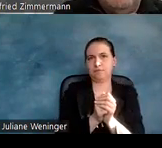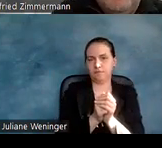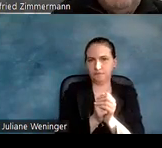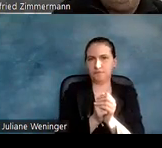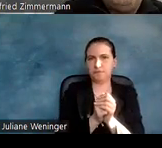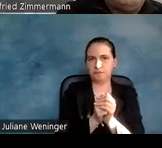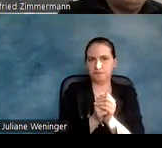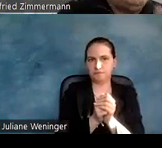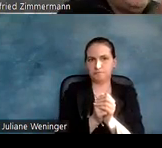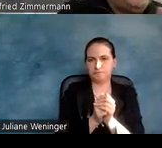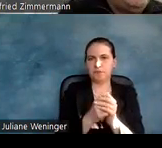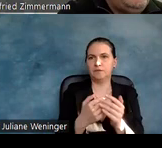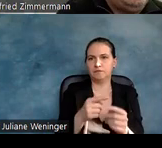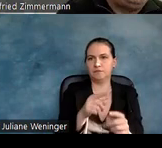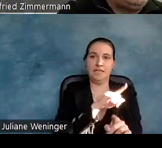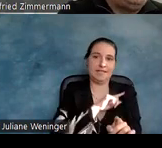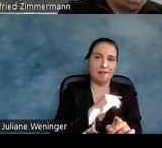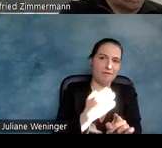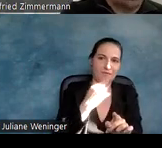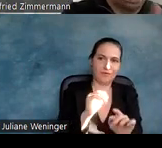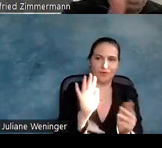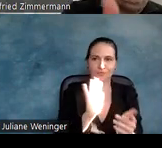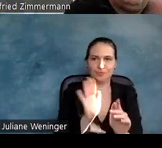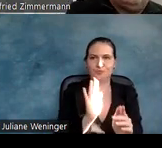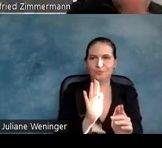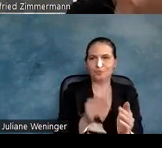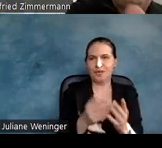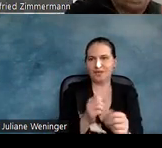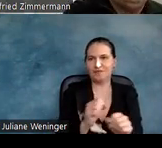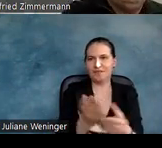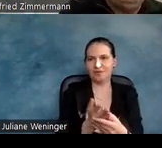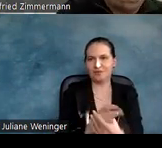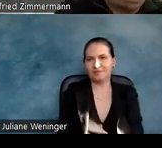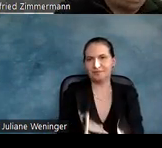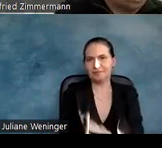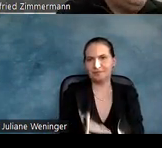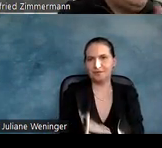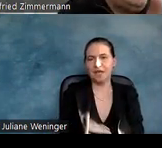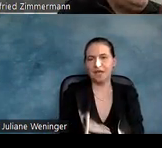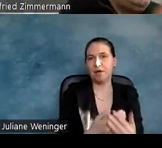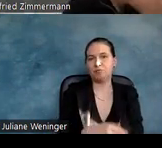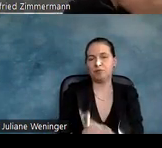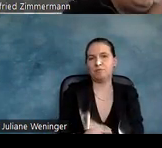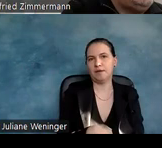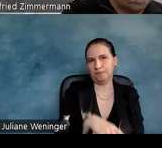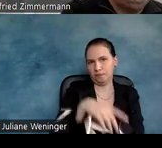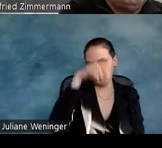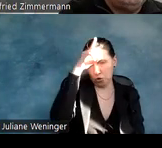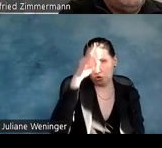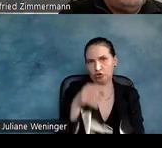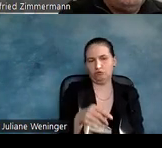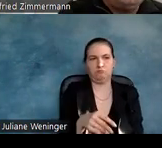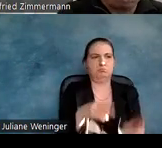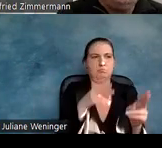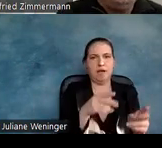halbwegs getagten Dokumentes, aber wenn es wie beim DB-Ticket gar nichts gibt, da kann man sowieso